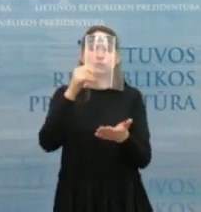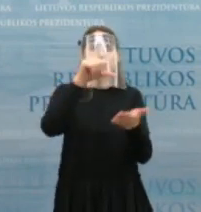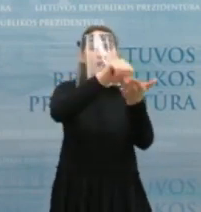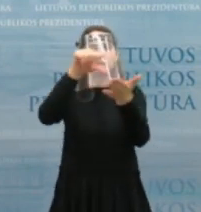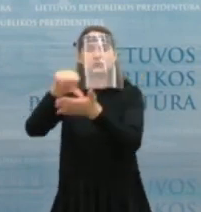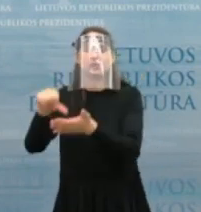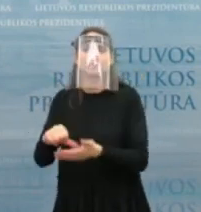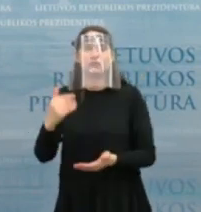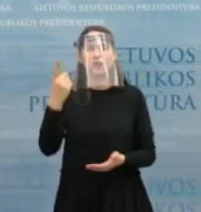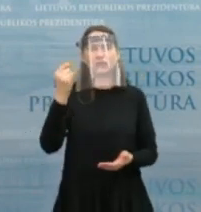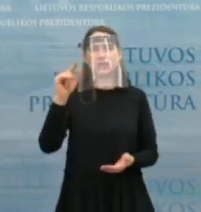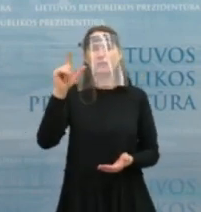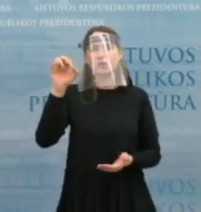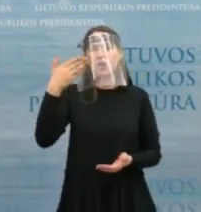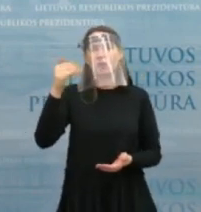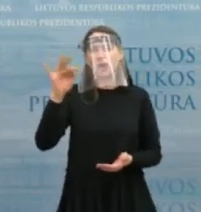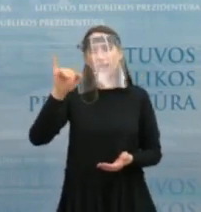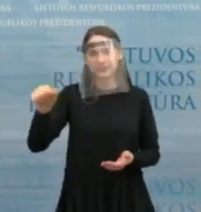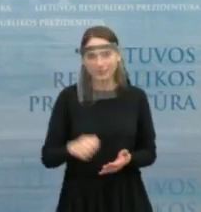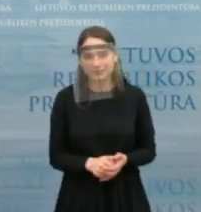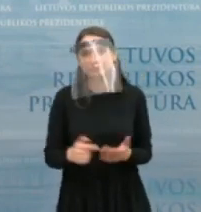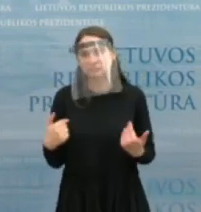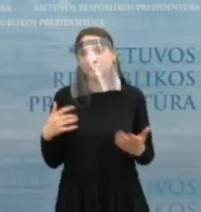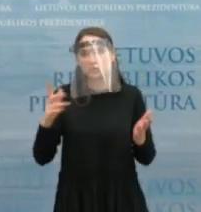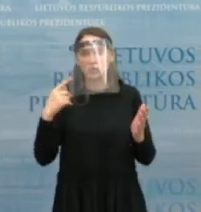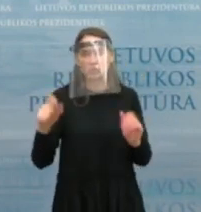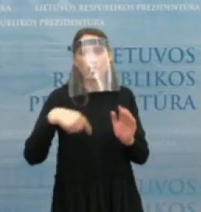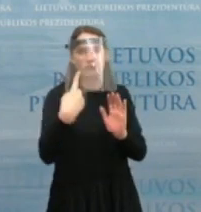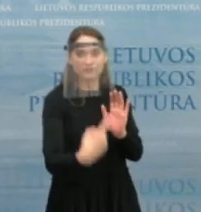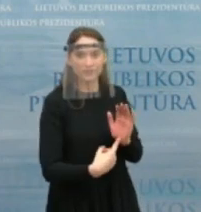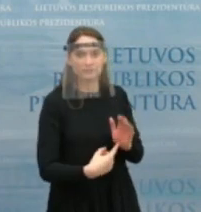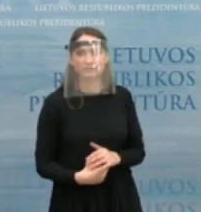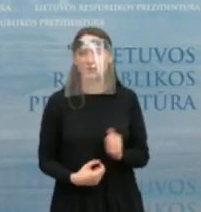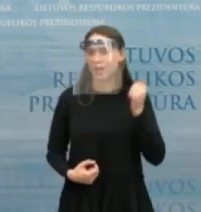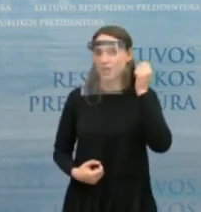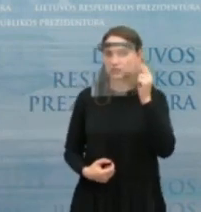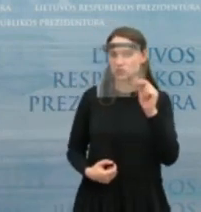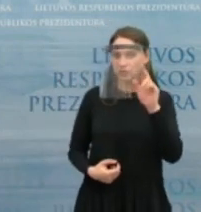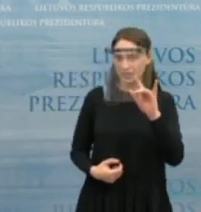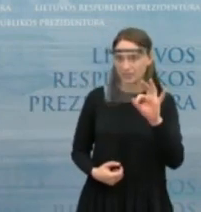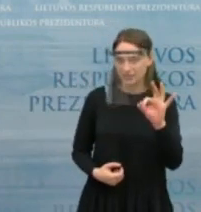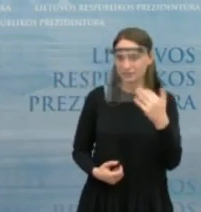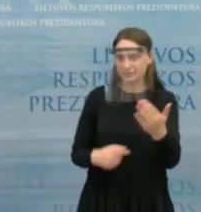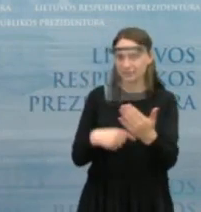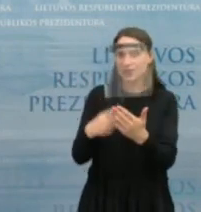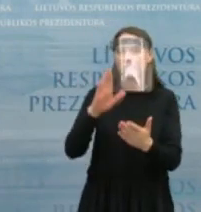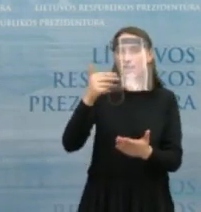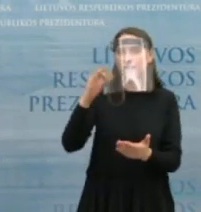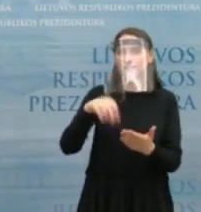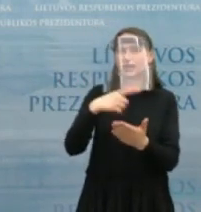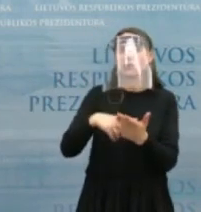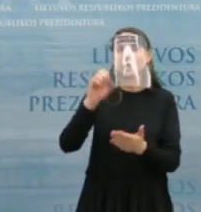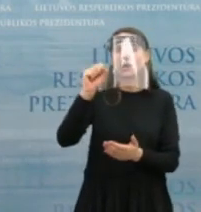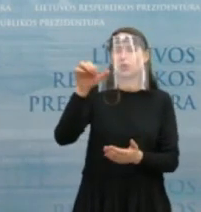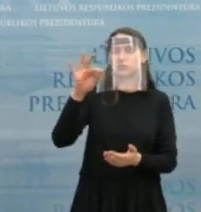kurią šiandien kalbėjom. Tai būčiau dėkingas už klausimus. Dėkuoju, Simonu Kairiui. Austėjimas Jukaitė Lubinienė iš BN Sprašausdėje.